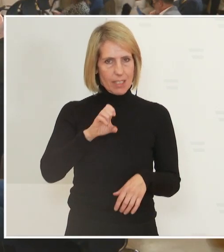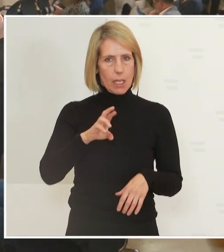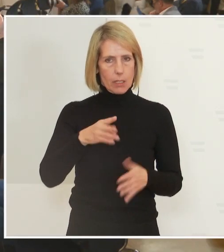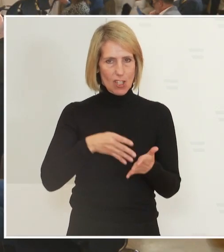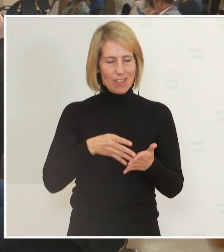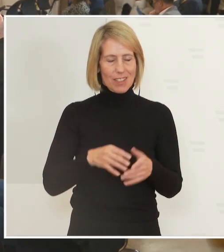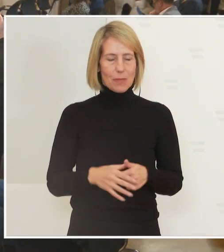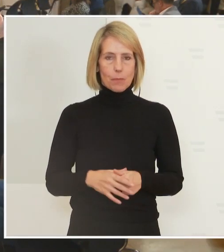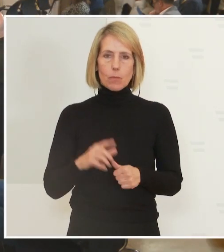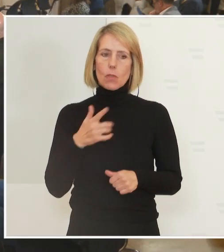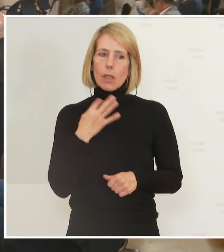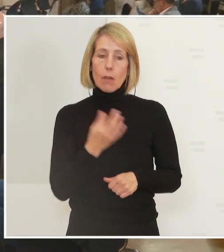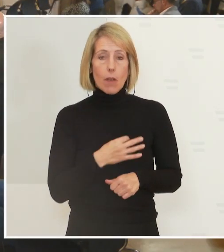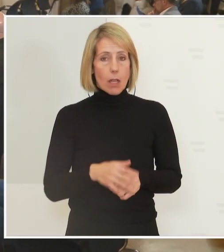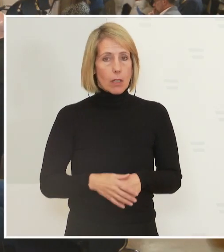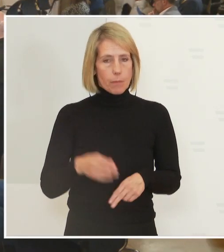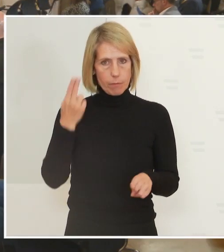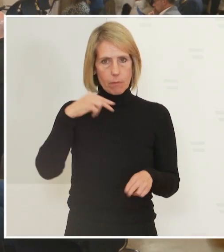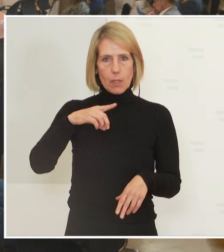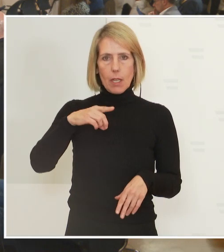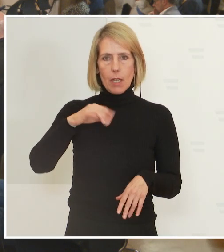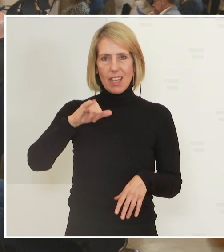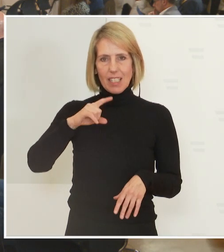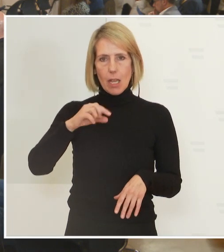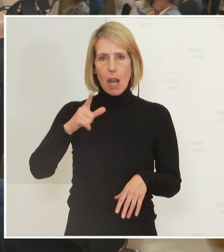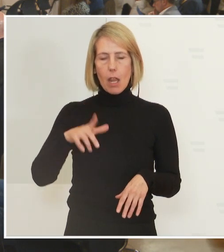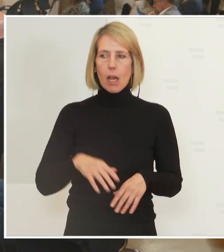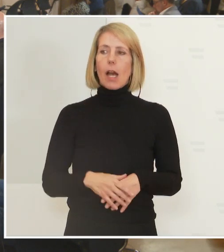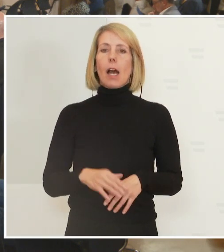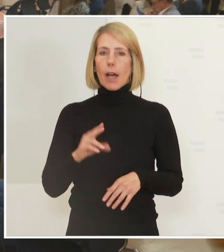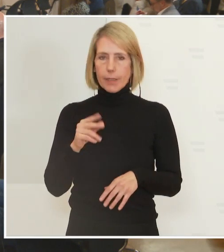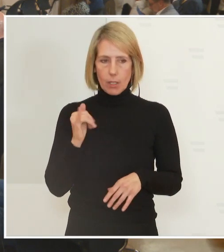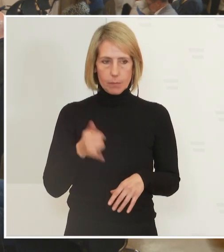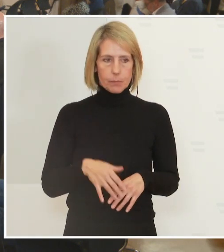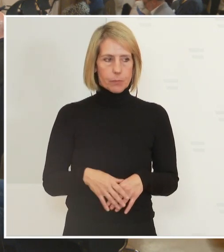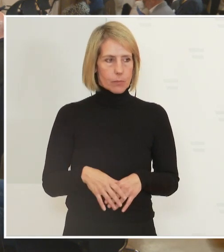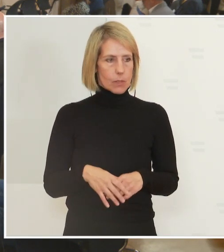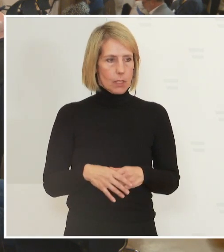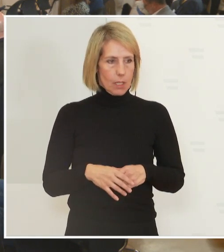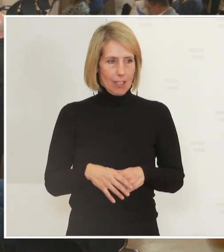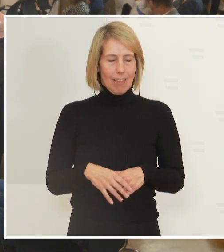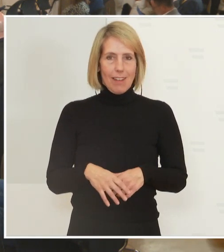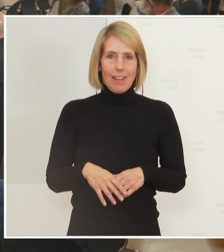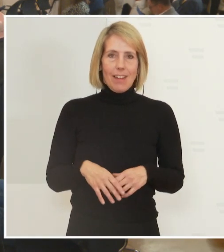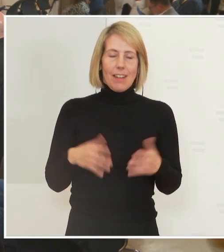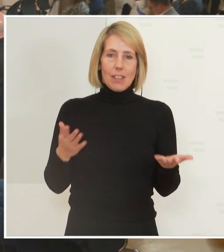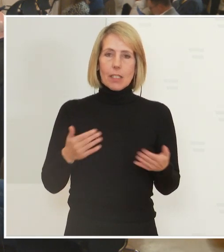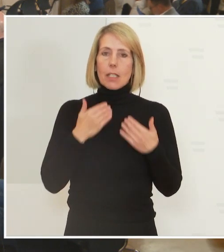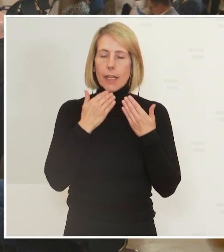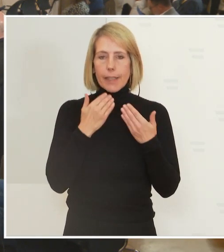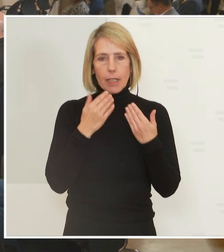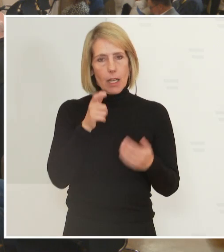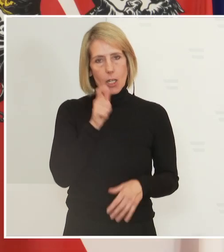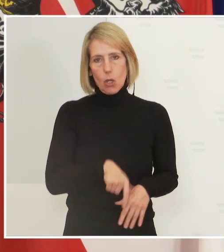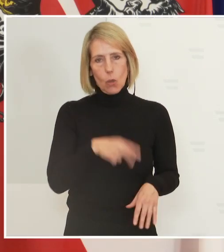Zweite Frage habe ich jetzt. Zu Herbert Kickl. Ach, zu Herbert Kickl, ja. Also, es ist egal, ob Herr Kickl